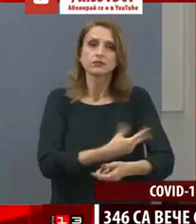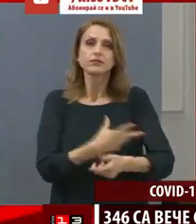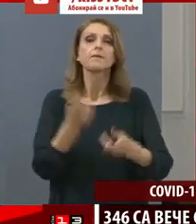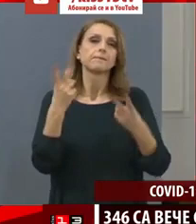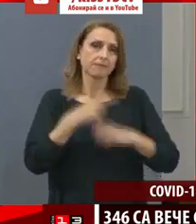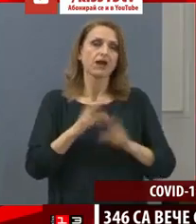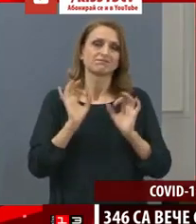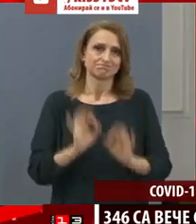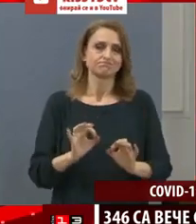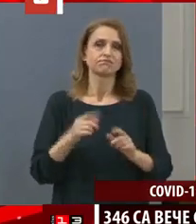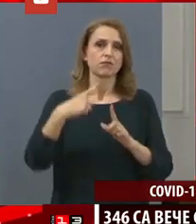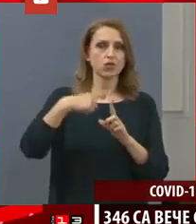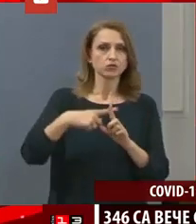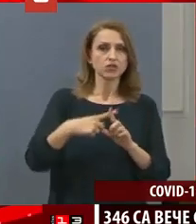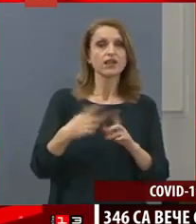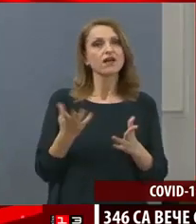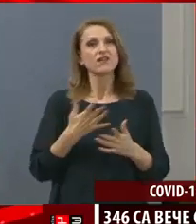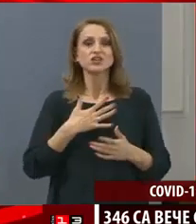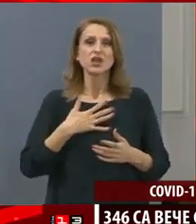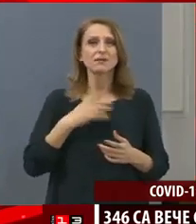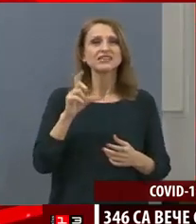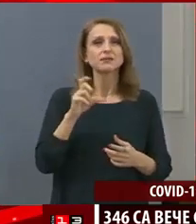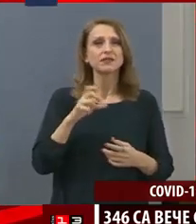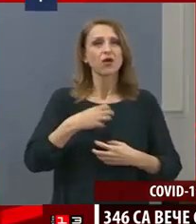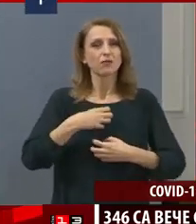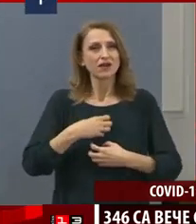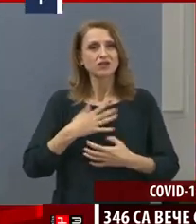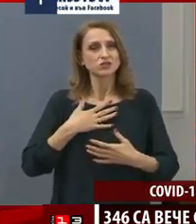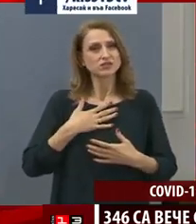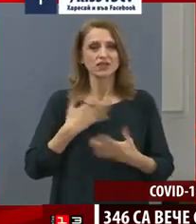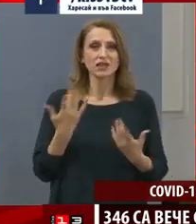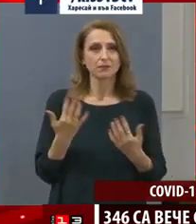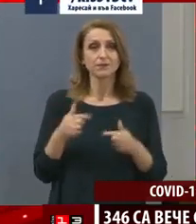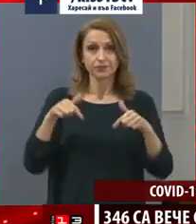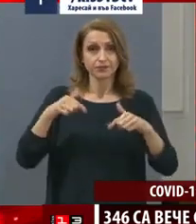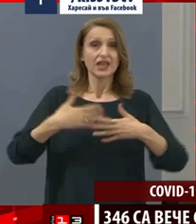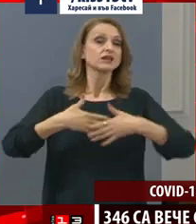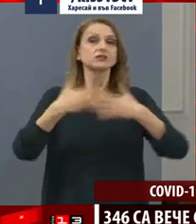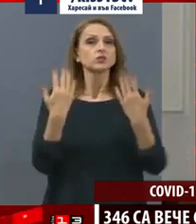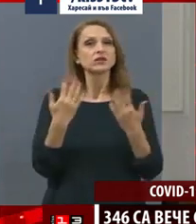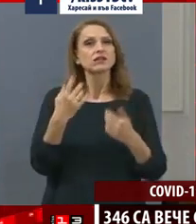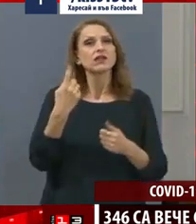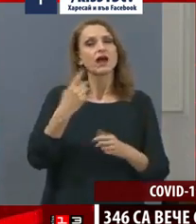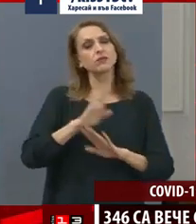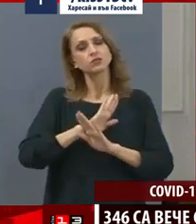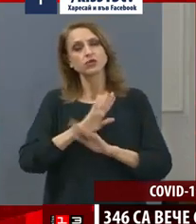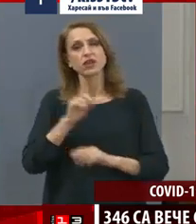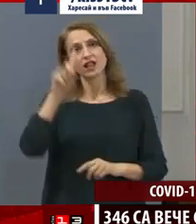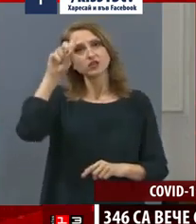Както ви казах за сутрешната починала жена от Благоевград е само на 51 години.